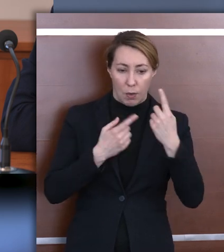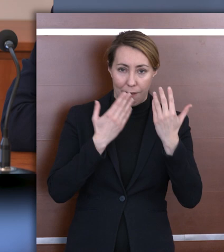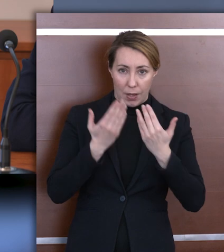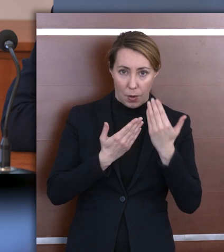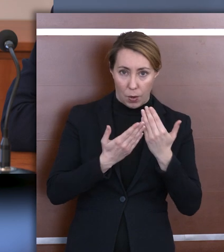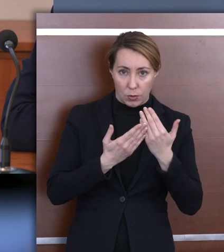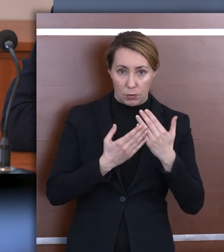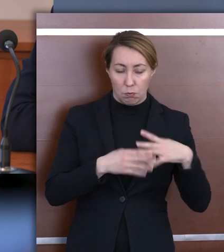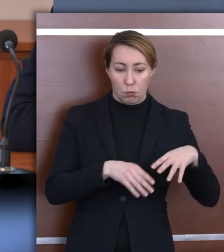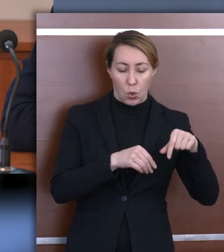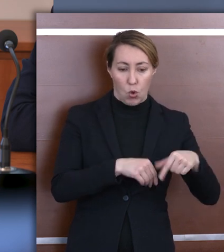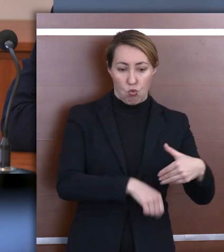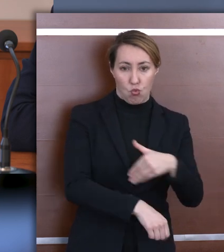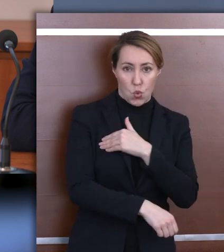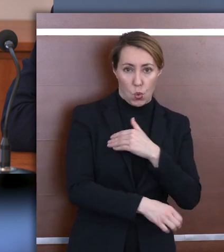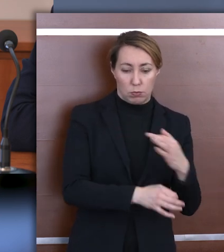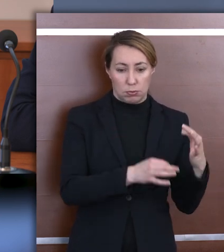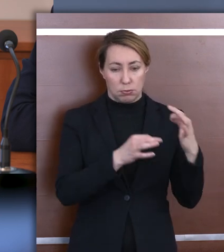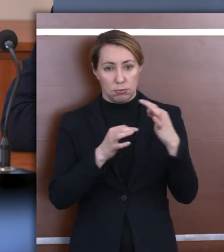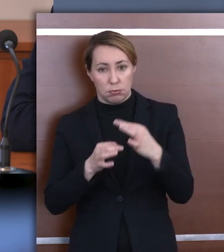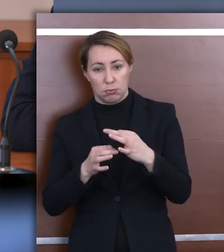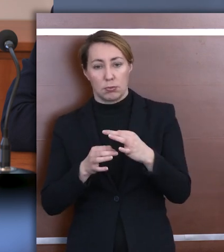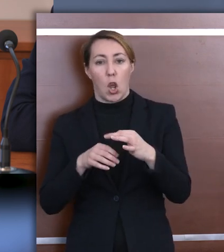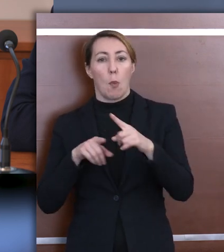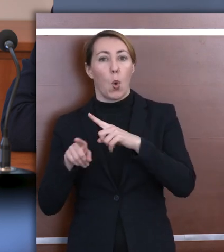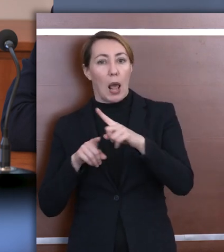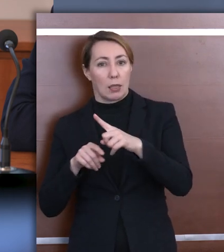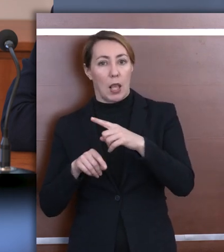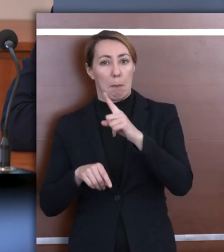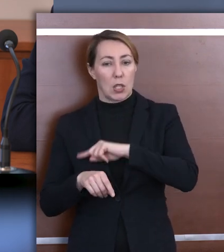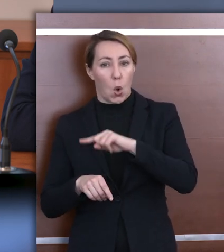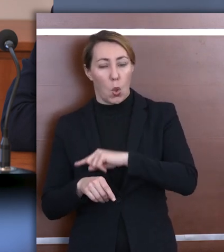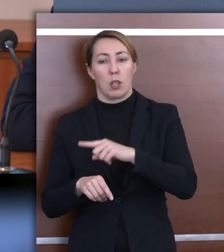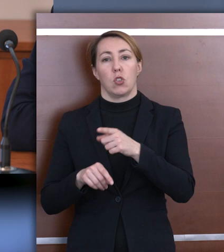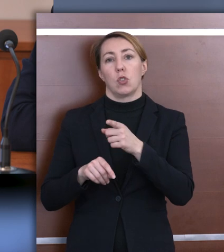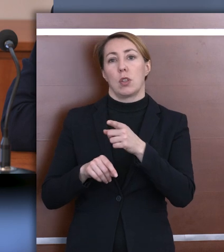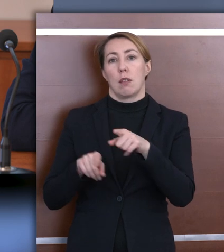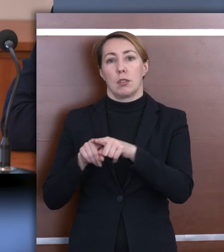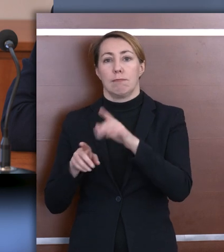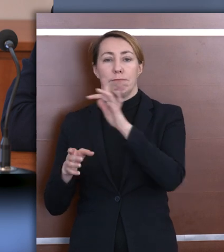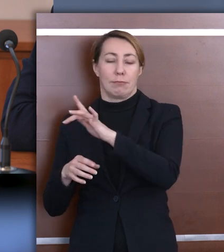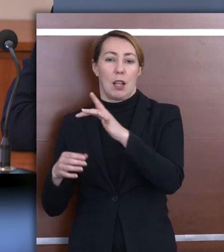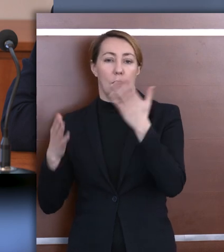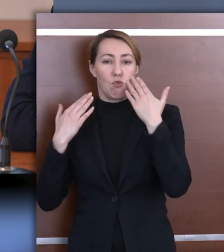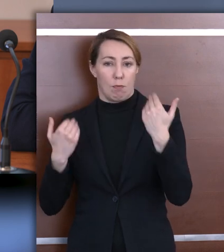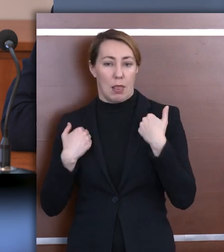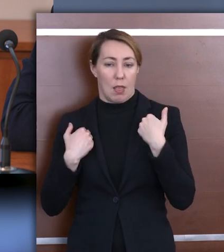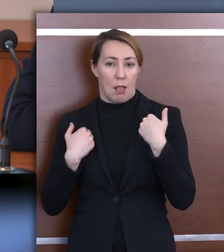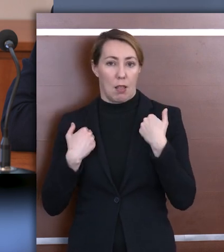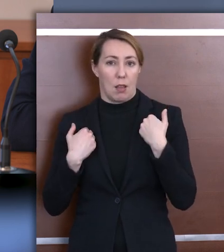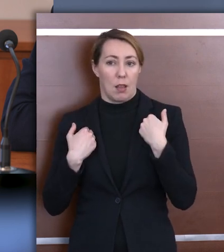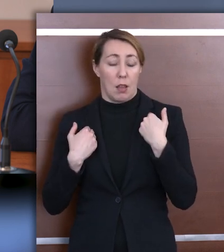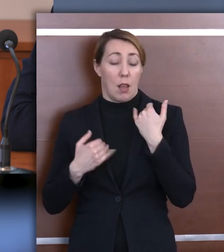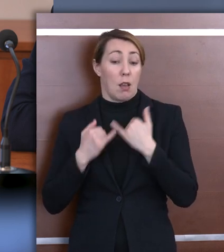szkół po poradnie psychologiczne, jak również w szpitalach. Jak tylko